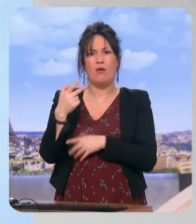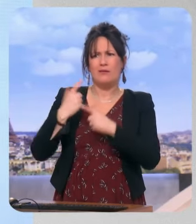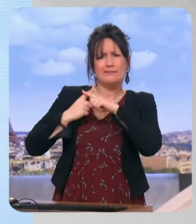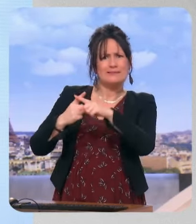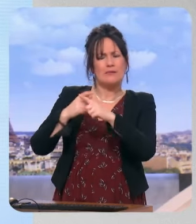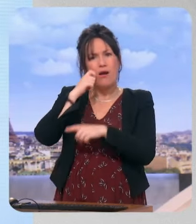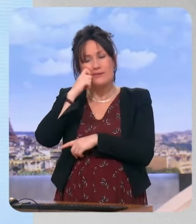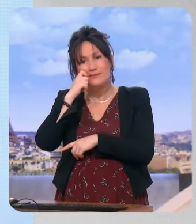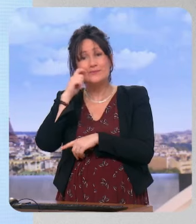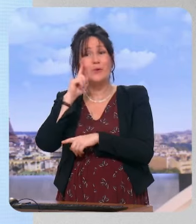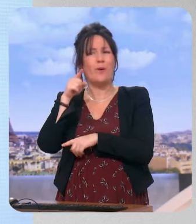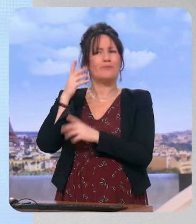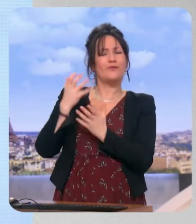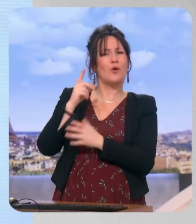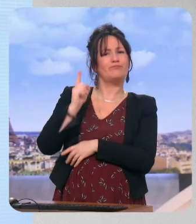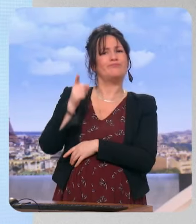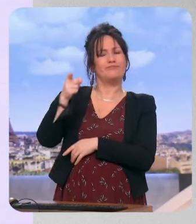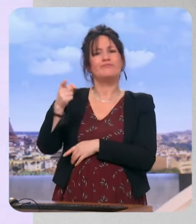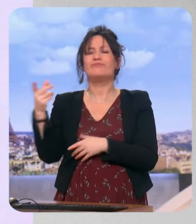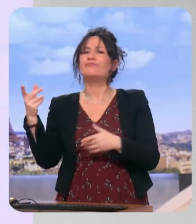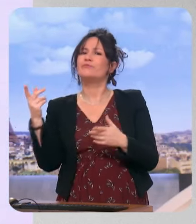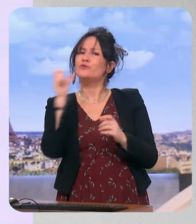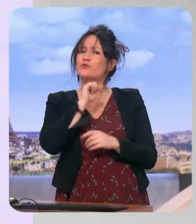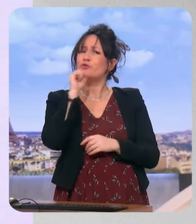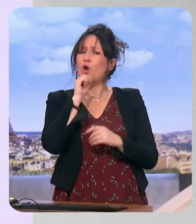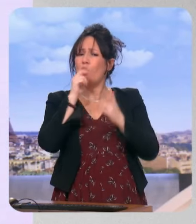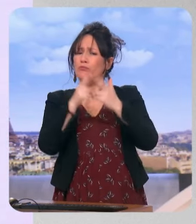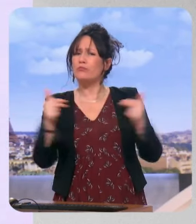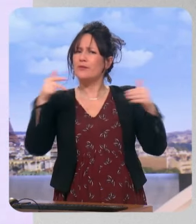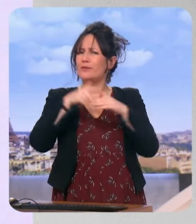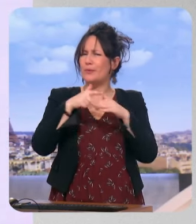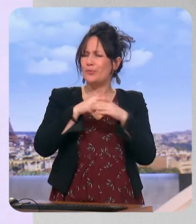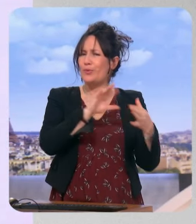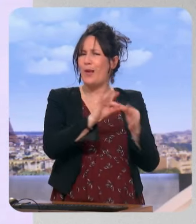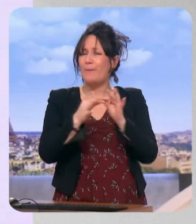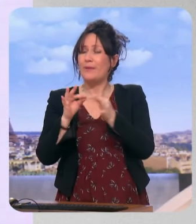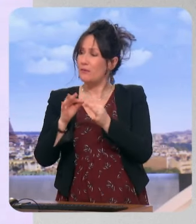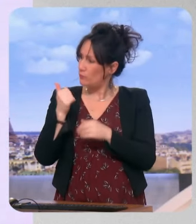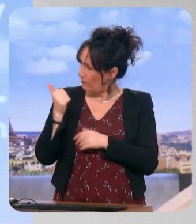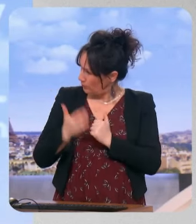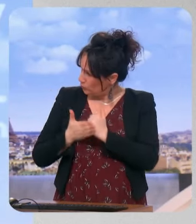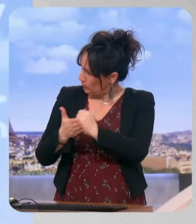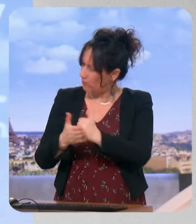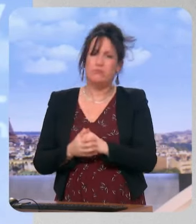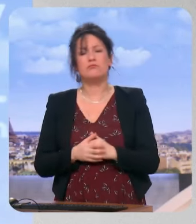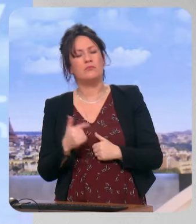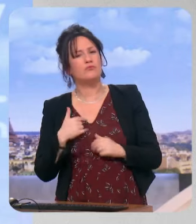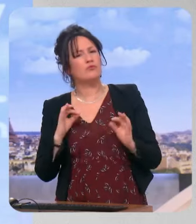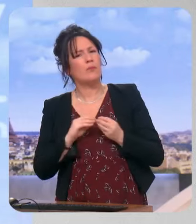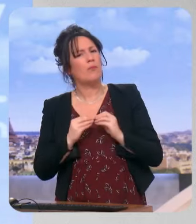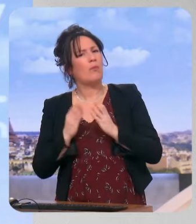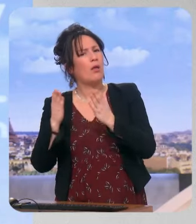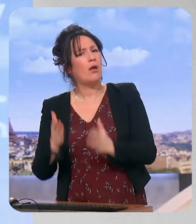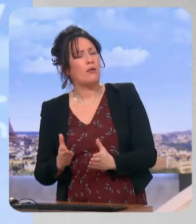cérémonie d'ouverture des JO de Paris. Vous soutenez cette chanteuse ? Mais moi je n pas de problème avec Ayana Kamoura en tant que telle.'est-à-dire que moi que ce soit une